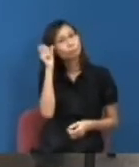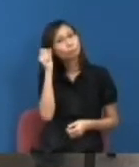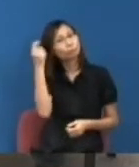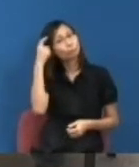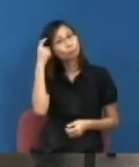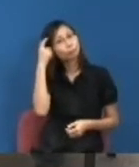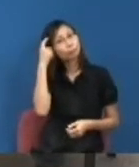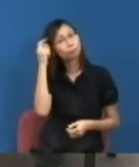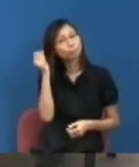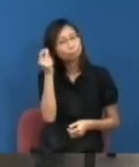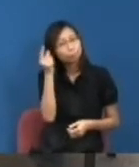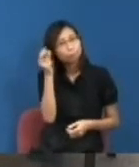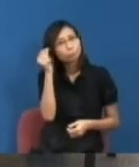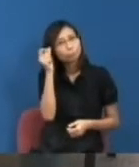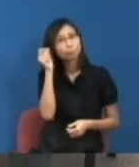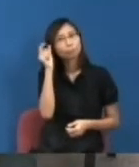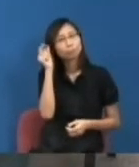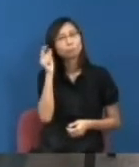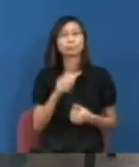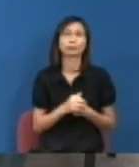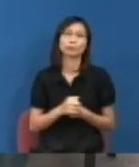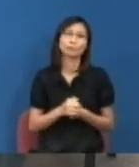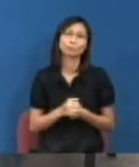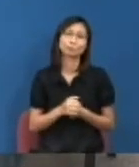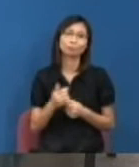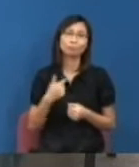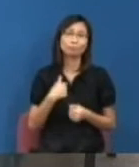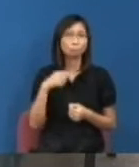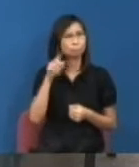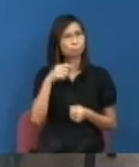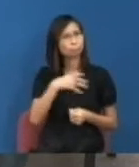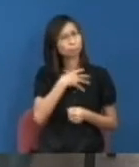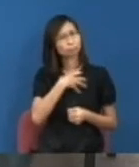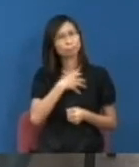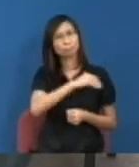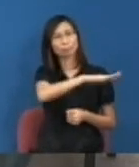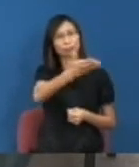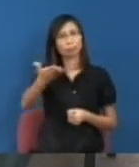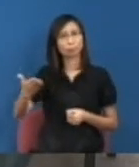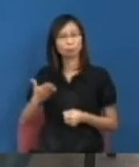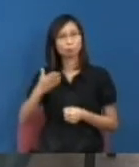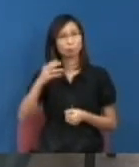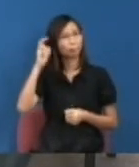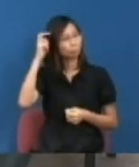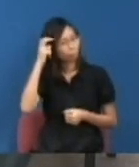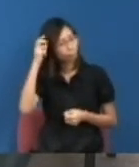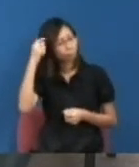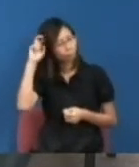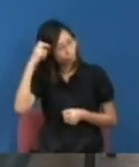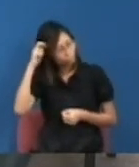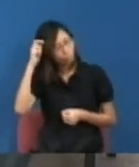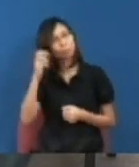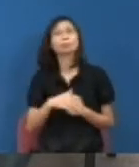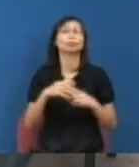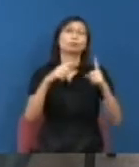趣但我覺得亦都是大家要反思香港人就說究竟人民